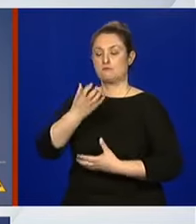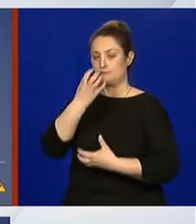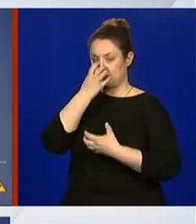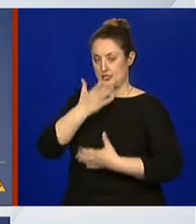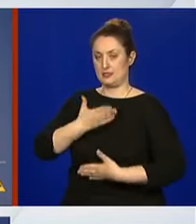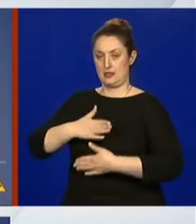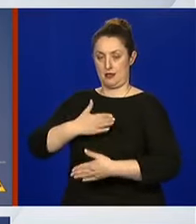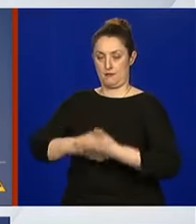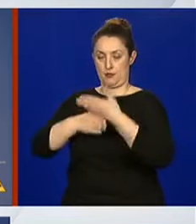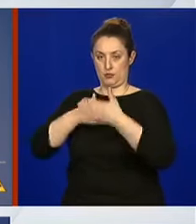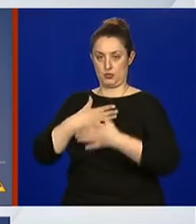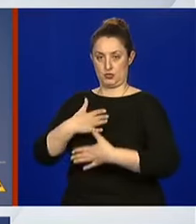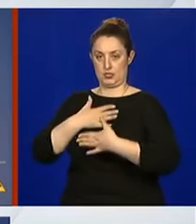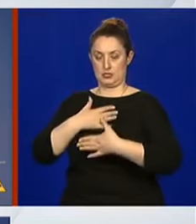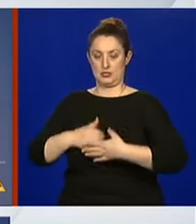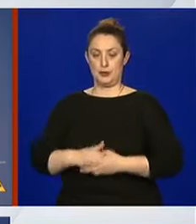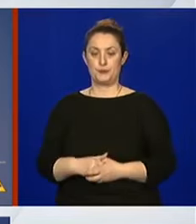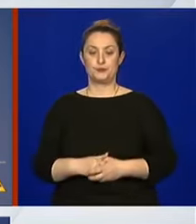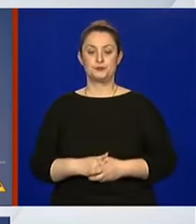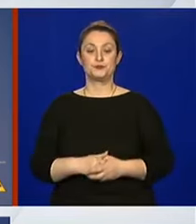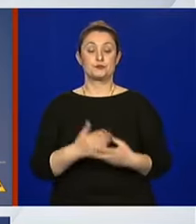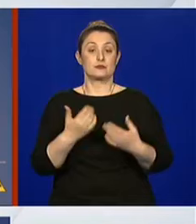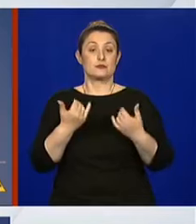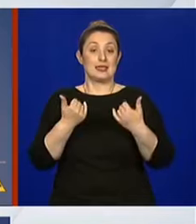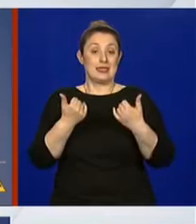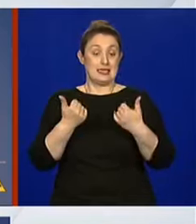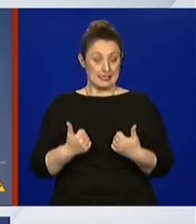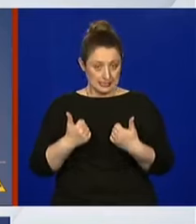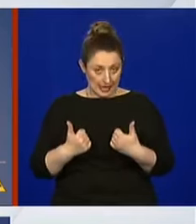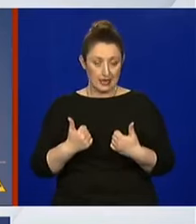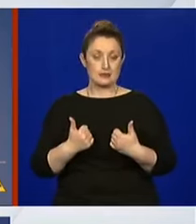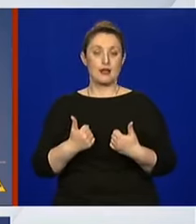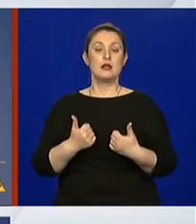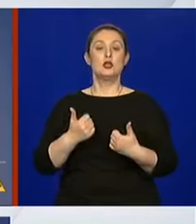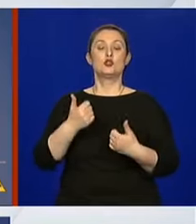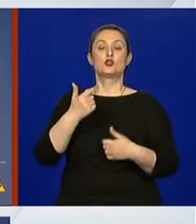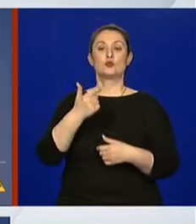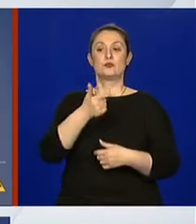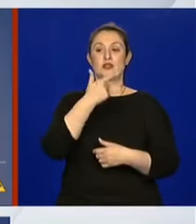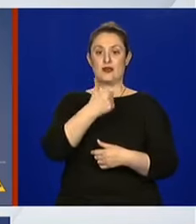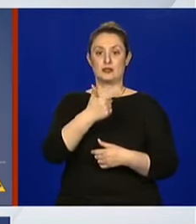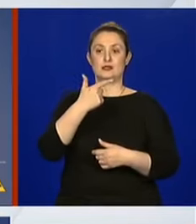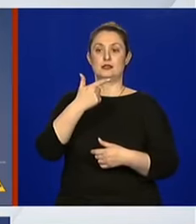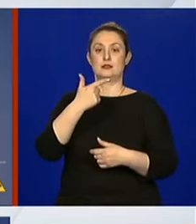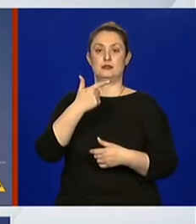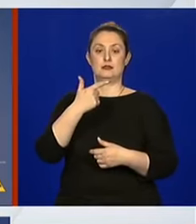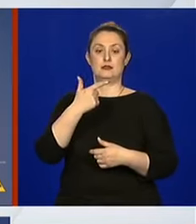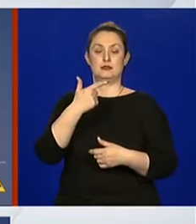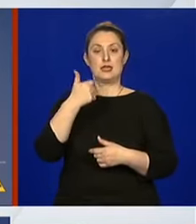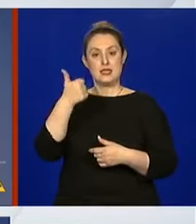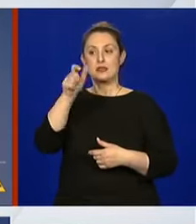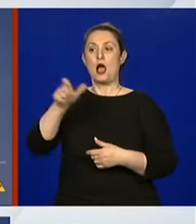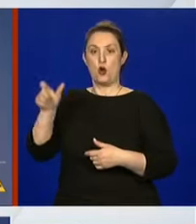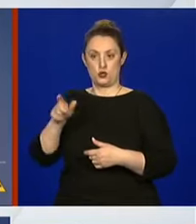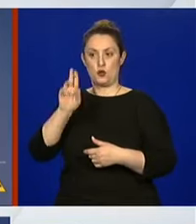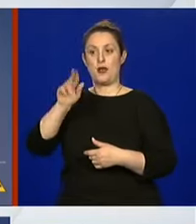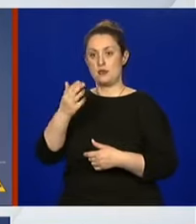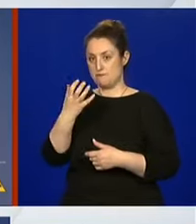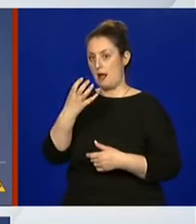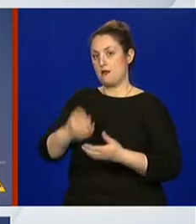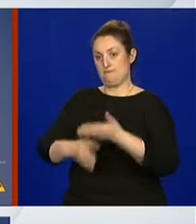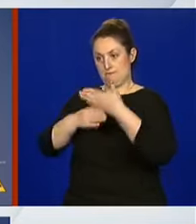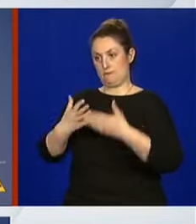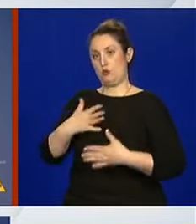Na respiratoru u ovom trenutku su 21 osoba, kod